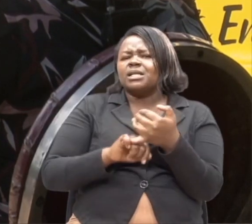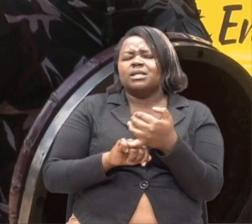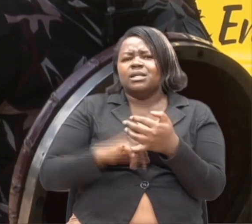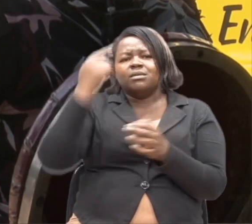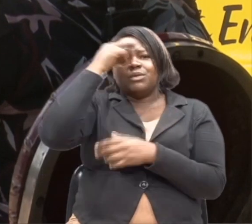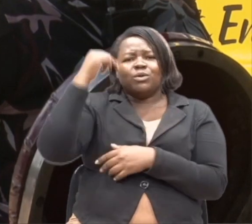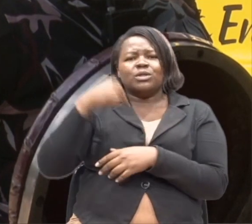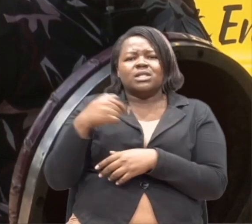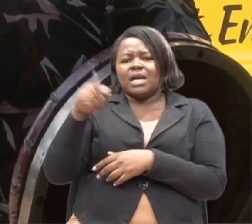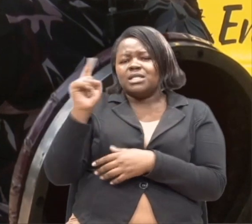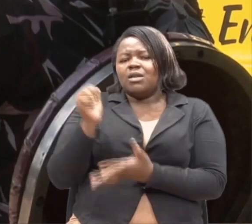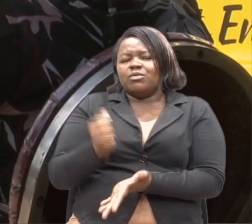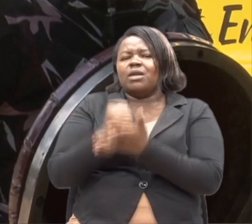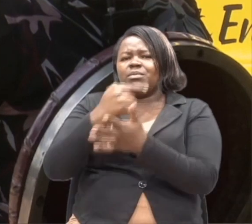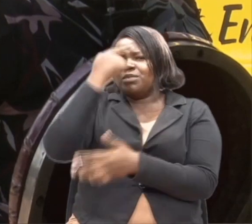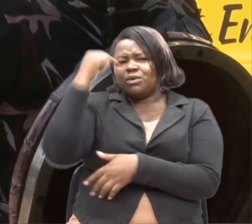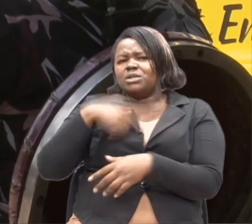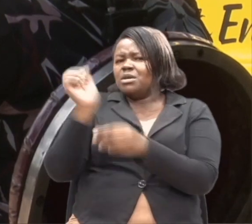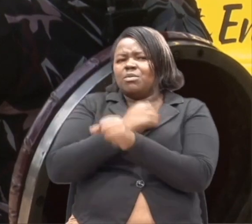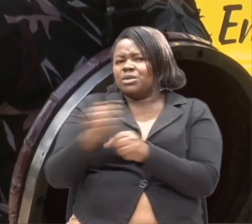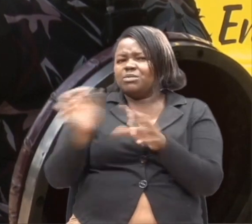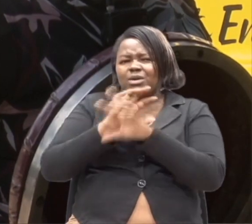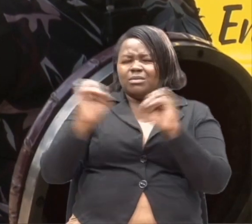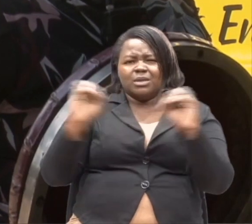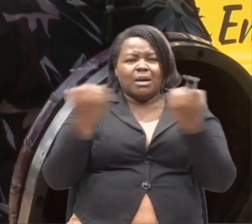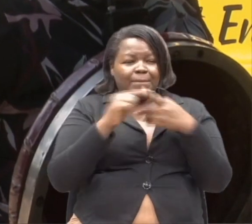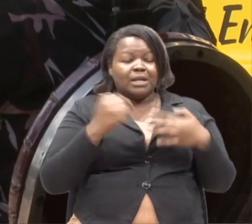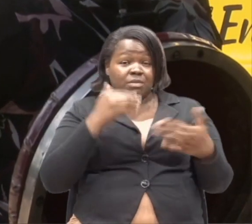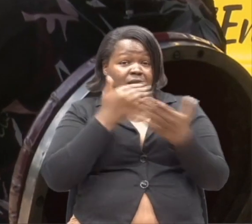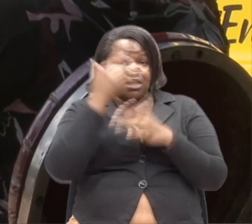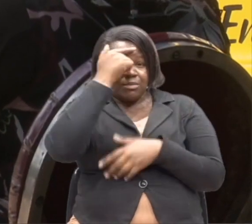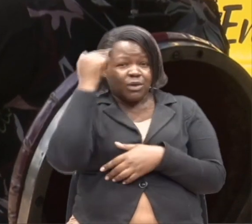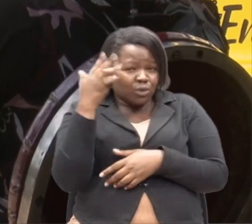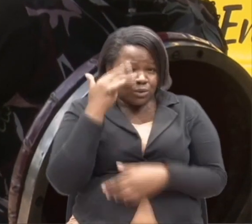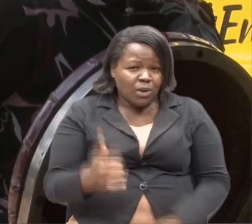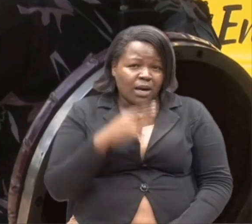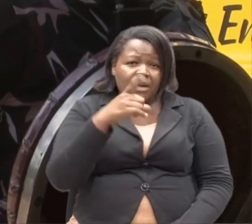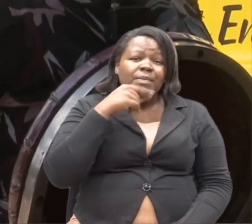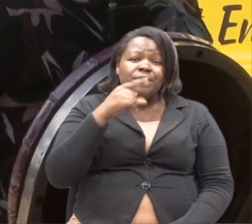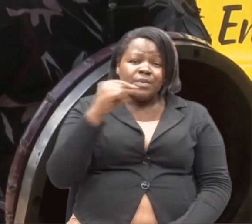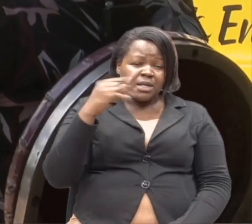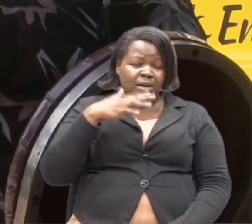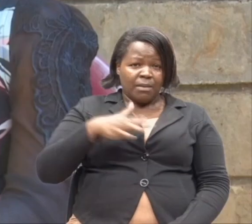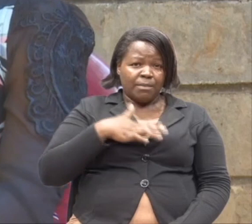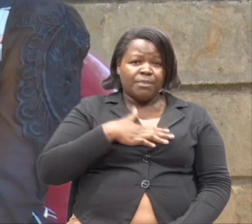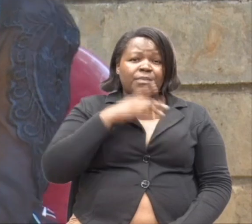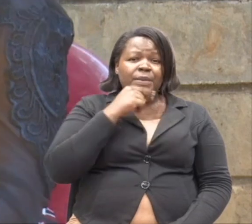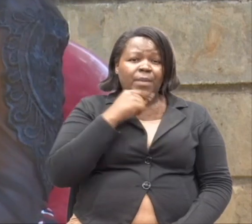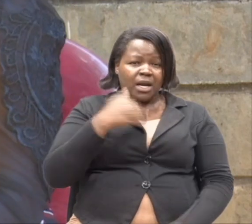kwa sababu siwezi. Lakini na shukuru kwa hivyo naamajukumu yake. Mimi kama muzee wa boma ni namajukumu yame.